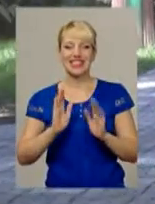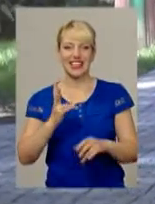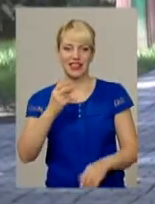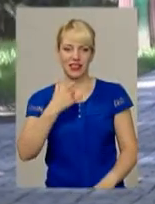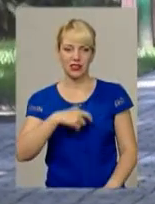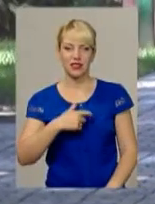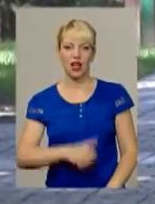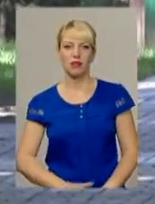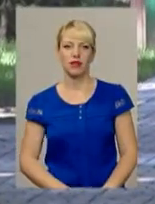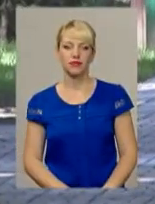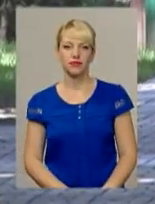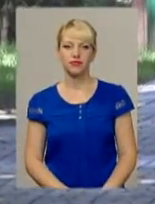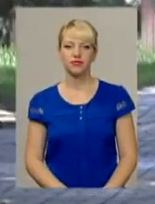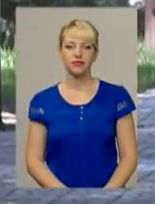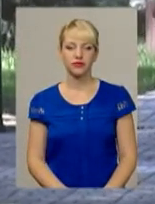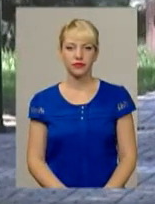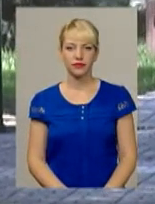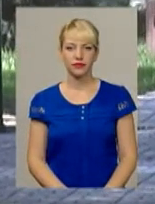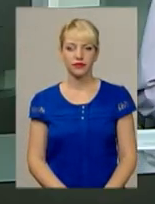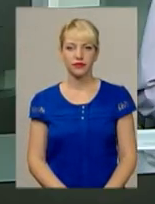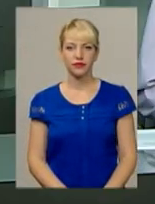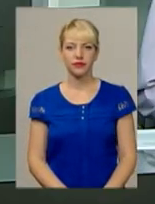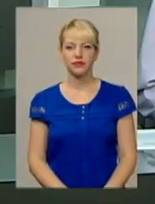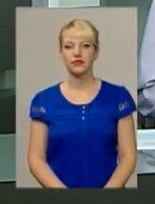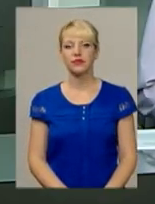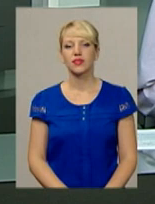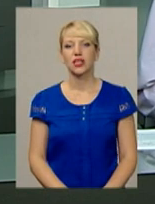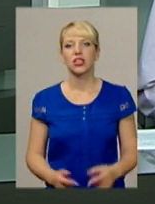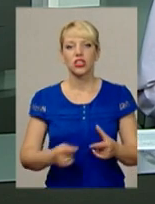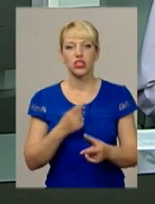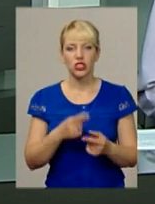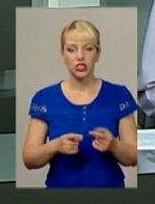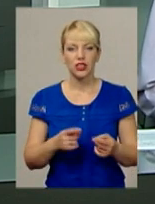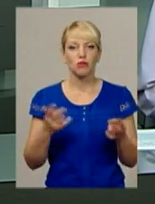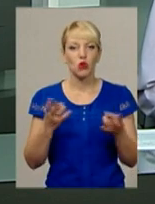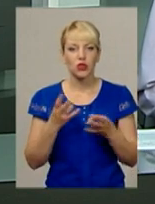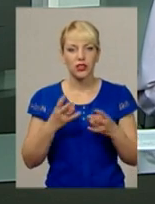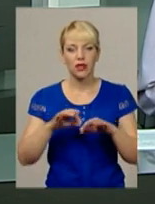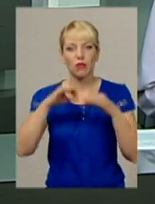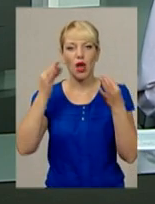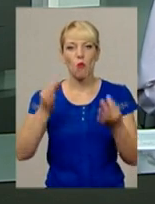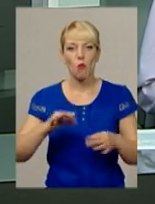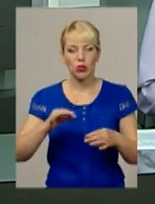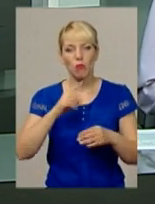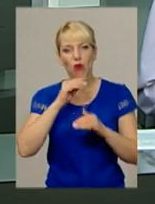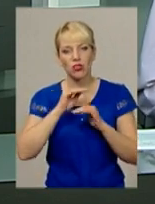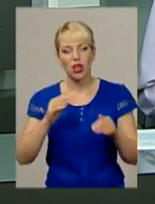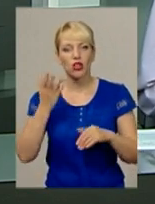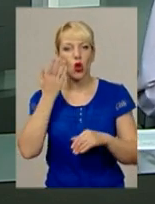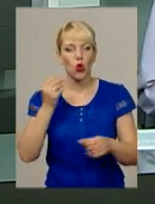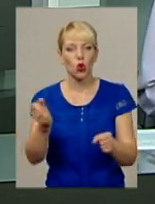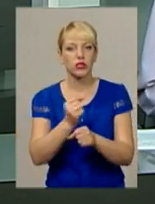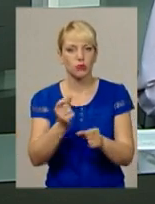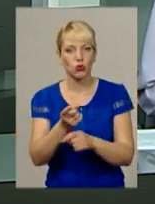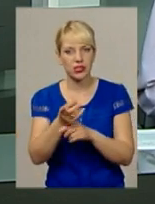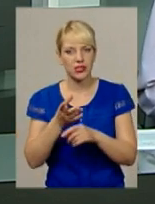Фільчаков, Юрій Чорний для інформаційного випуску. Чи належить музам мовчати, коли брещить зброя? Творчі люди не